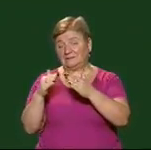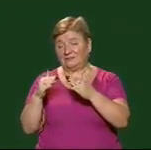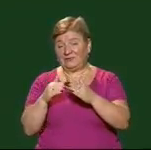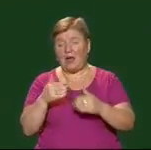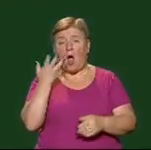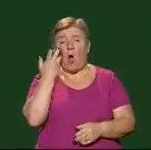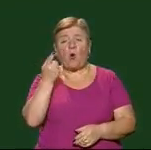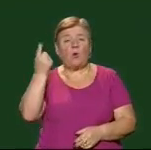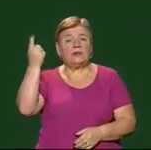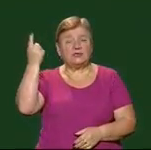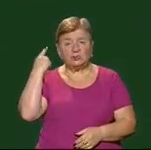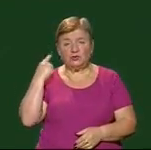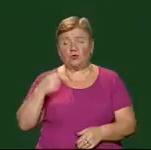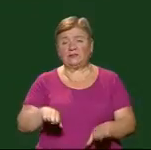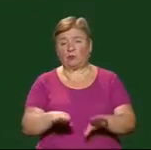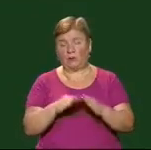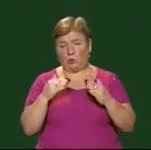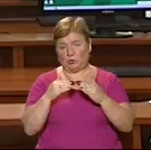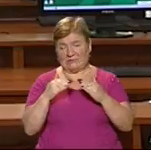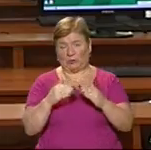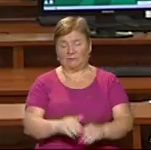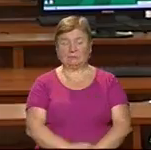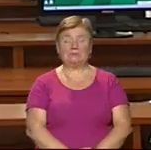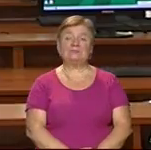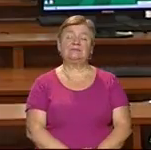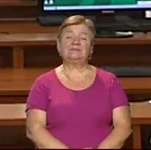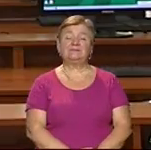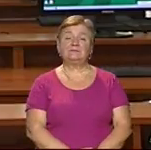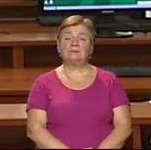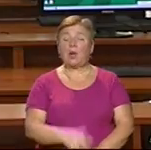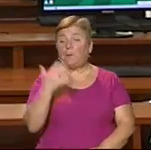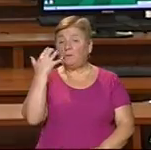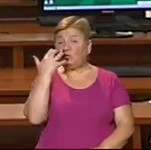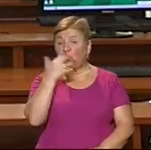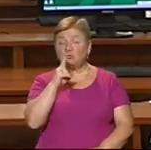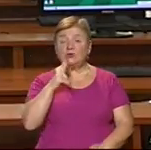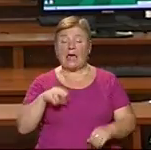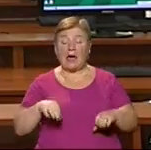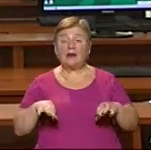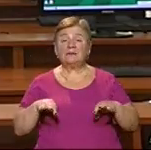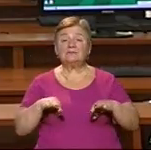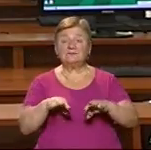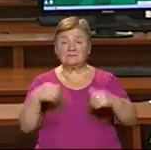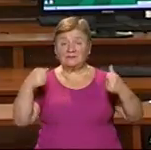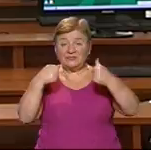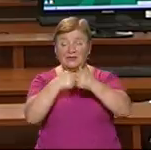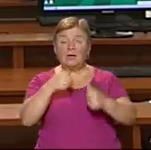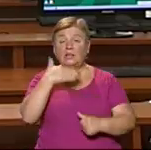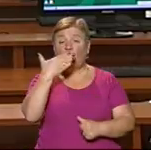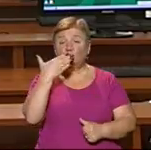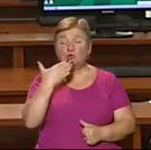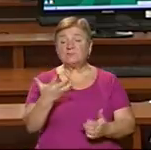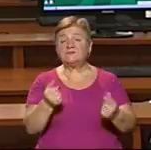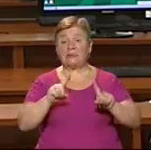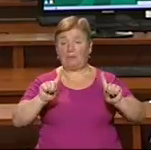ділю колишньої баньківської установи Підозрюваного в наїзді на жінку в селі Навицьке на Ужгородчині